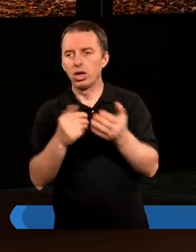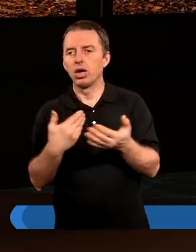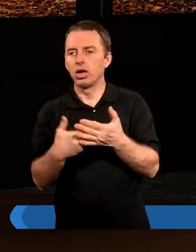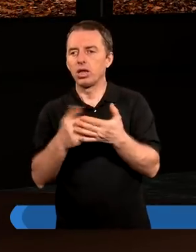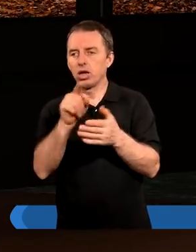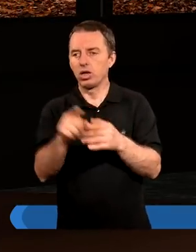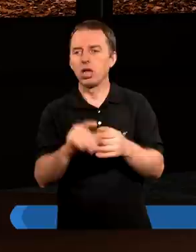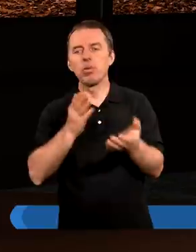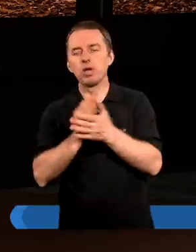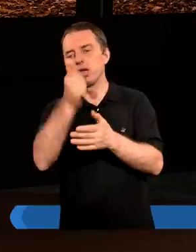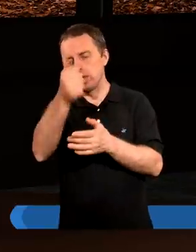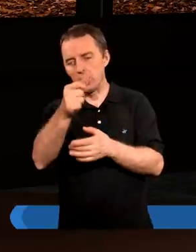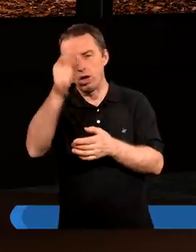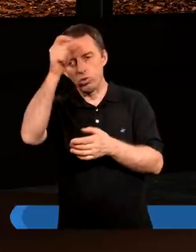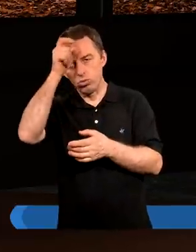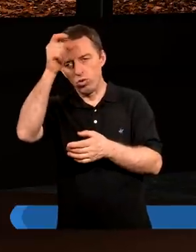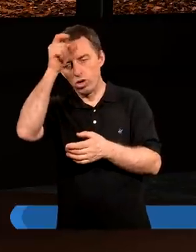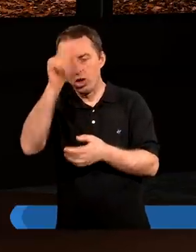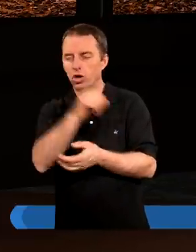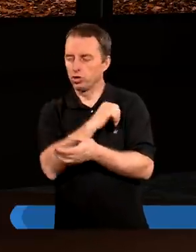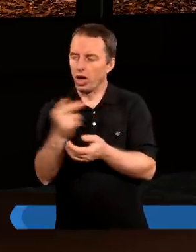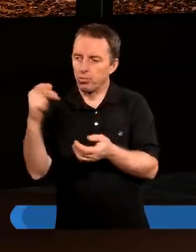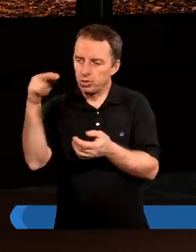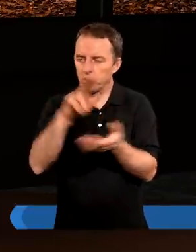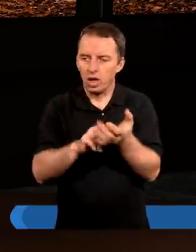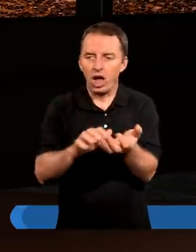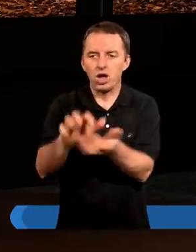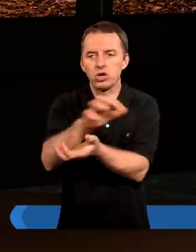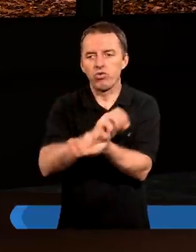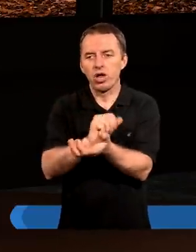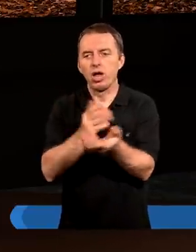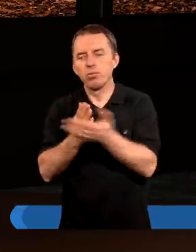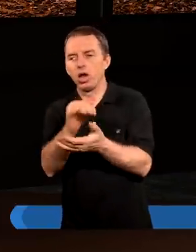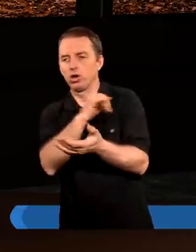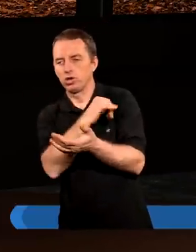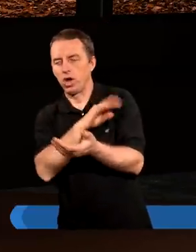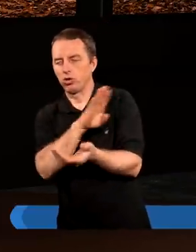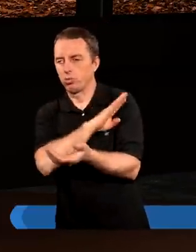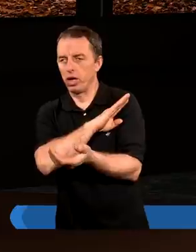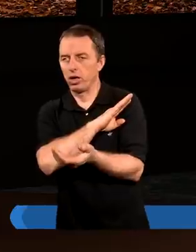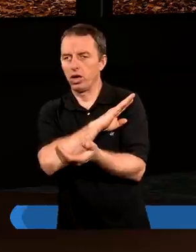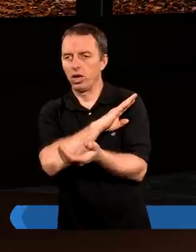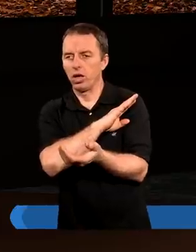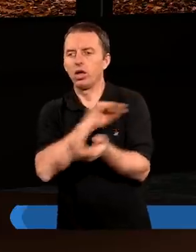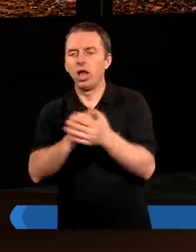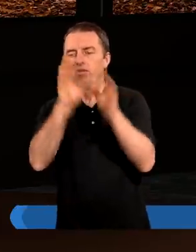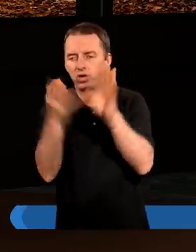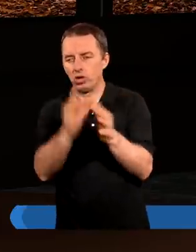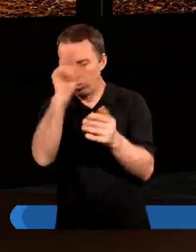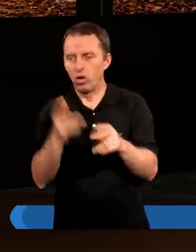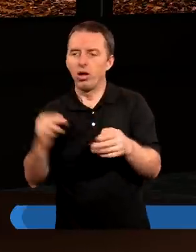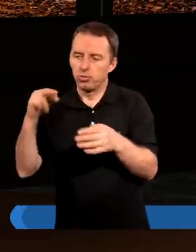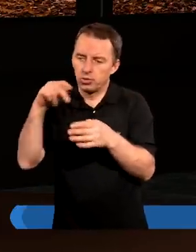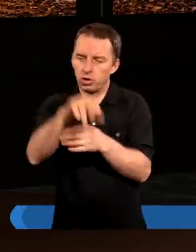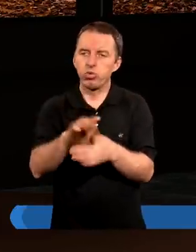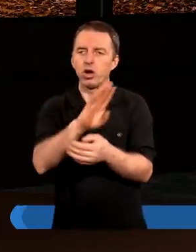tak jak przez jednego człowieka grzech przyszedł na świat i przez grzech śmierć, tak też na wszystkich ludzi